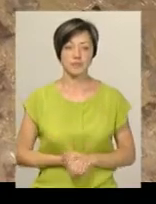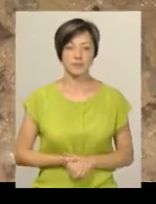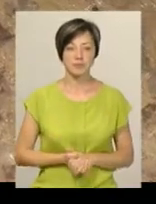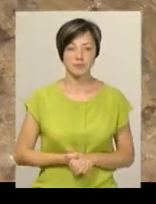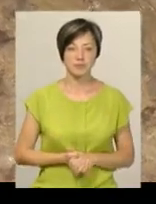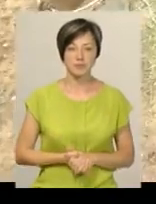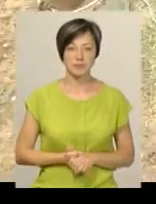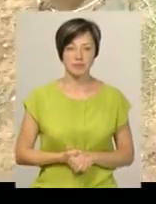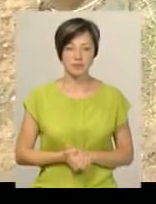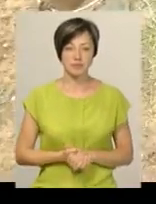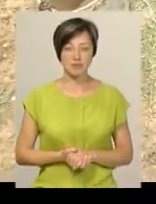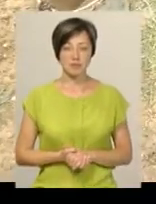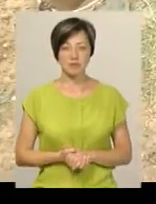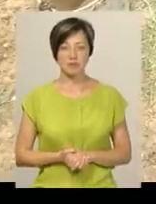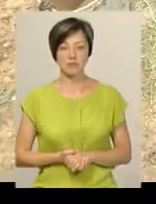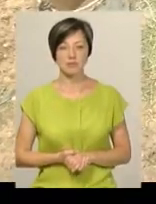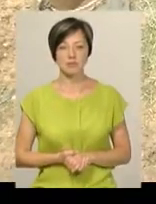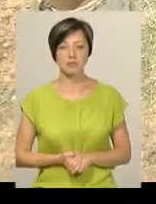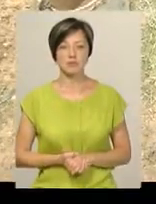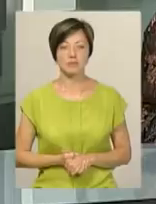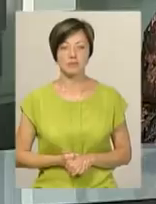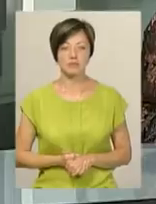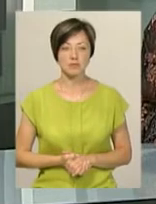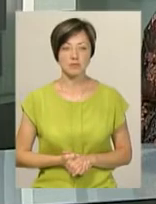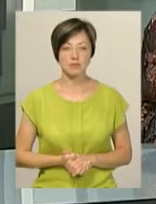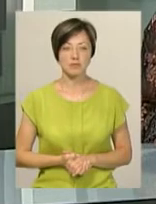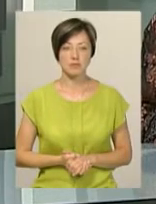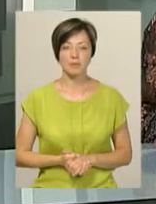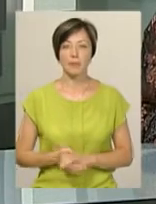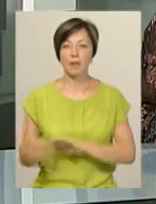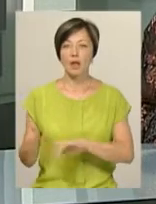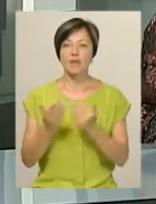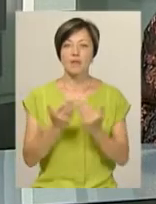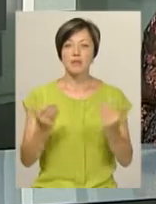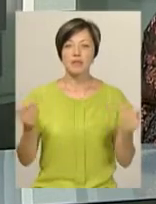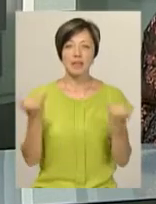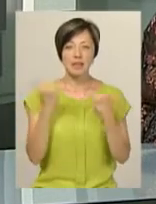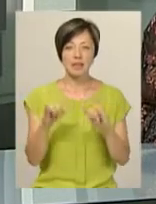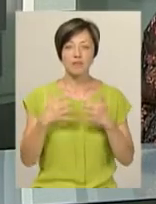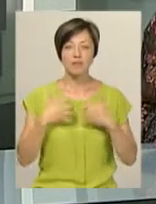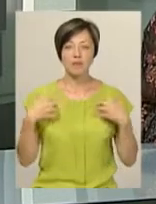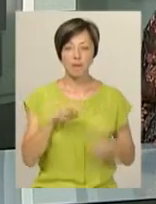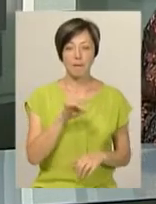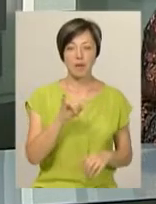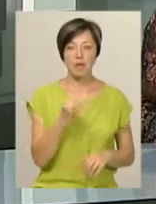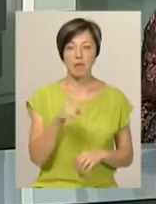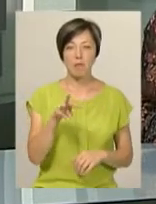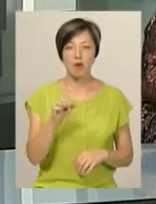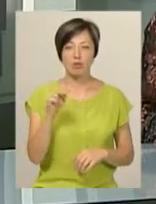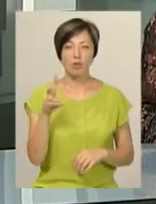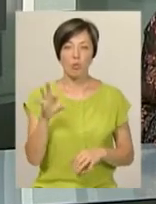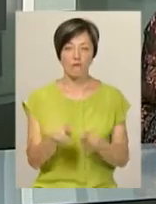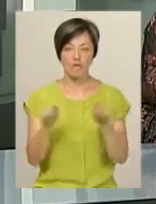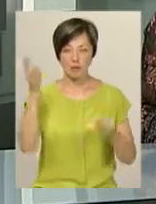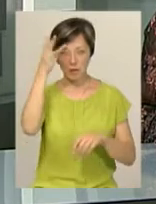Поробок, Олександр Горішевський, новини Поділяцентр. Виставку «Дивозвірів» Марії Примаченко відкрили сьогодні у